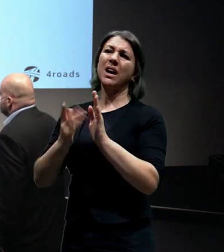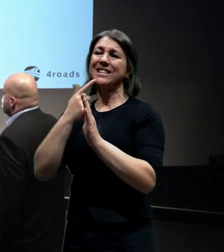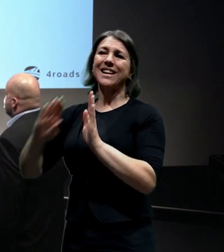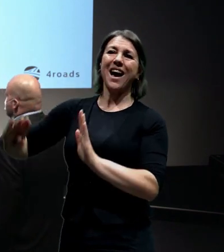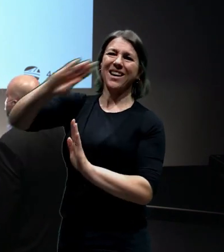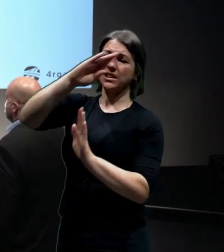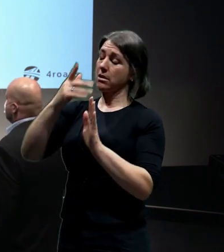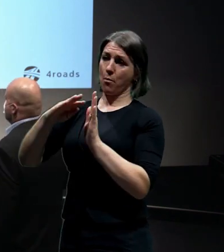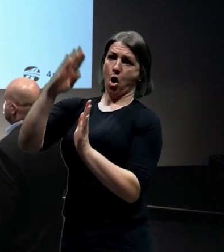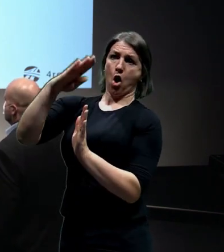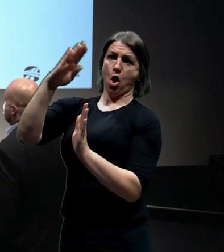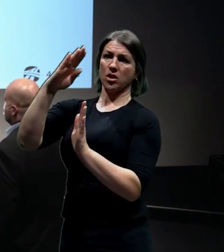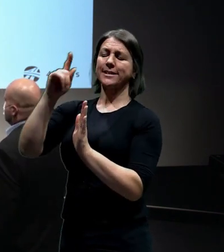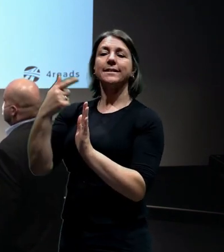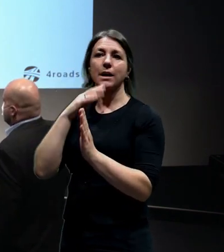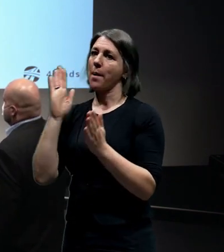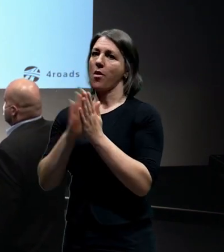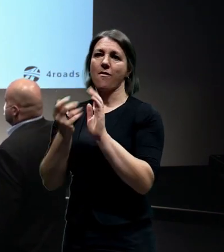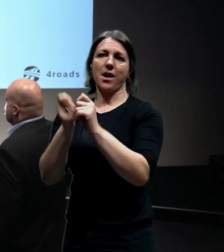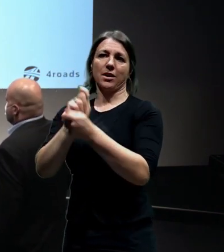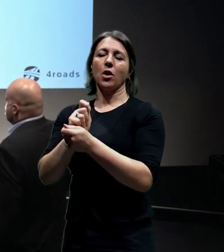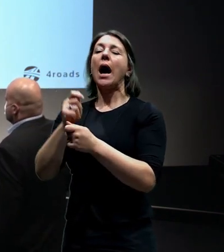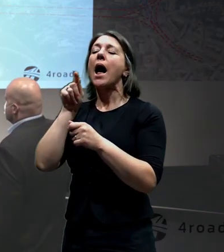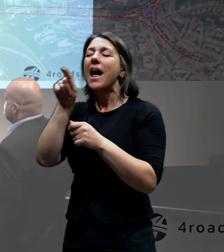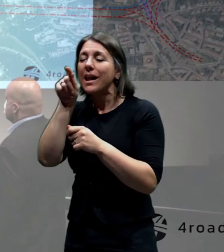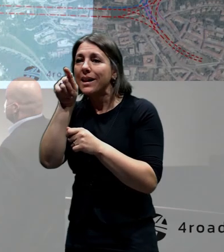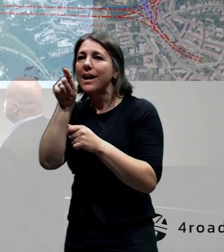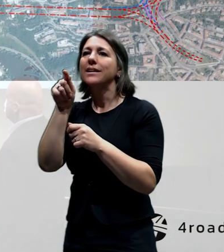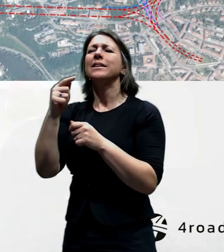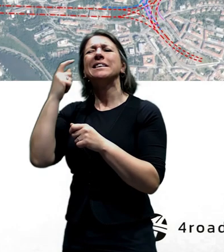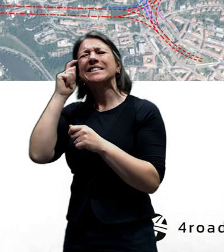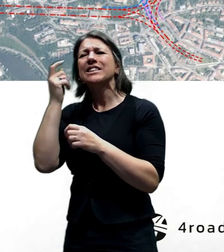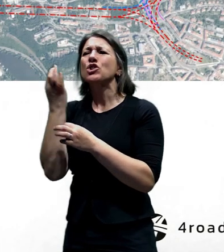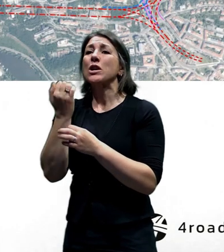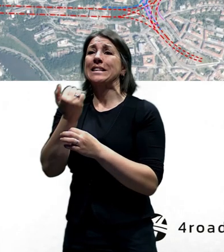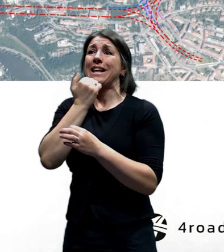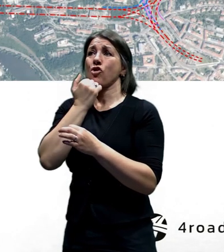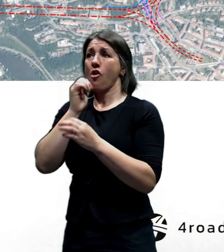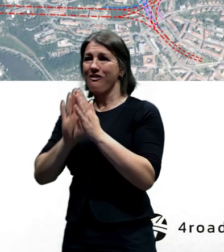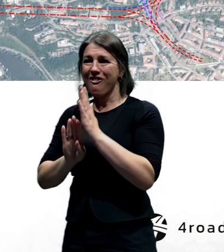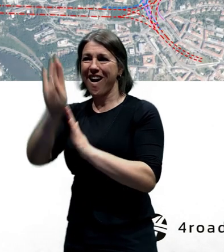dalších, ale hlavně v této části, tak jak se snažíme z Enklovu ulicí dostat nahoru,